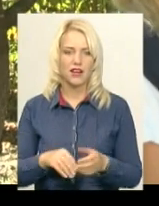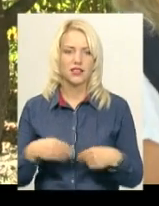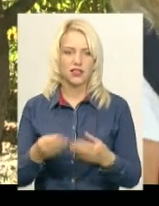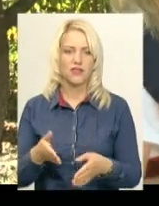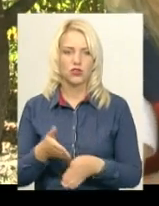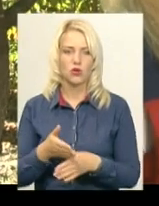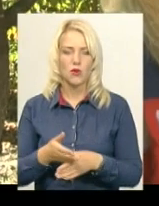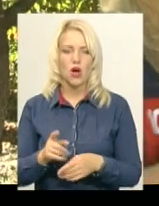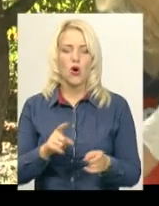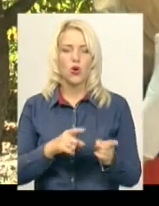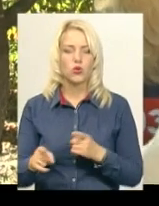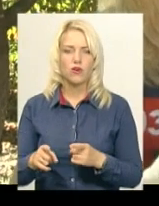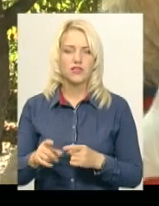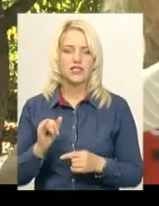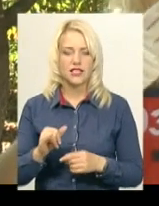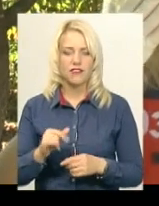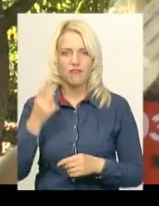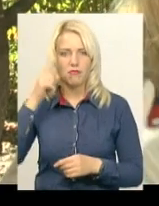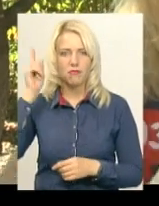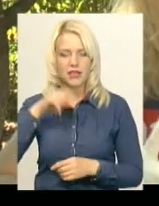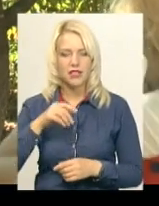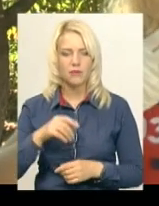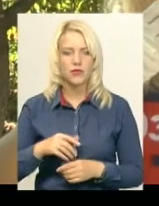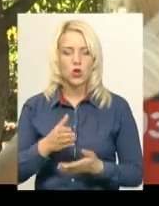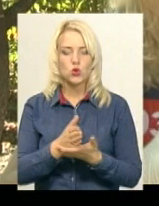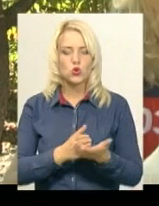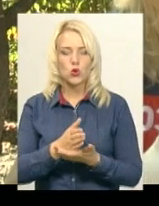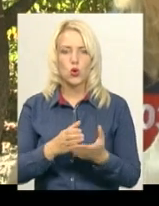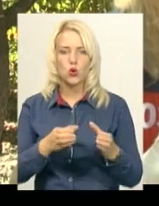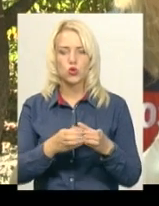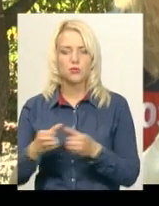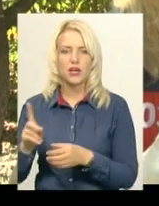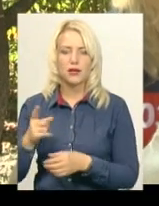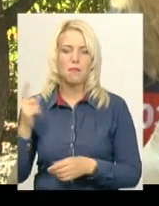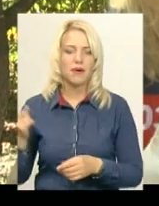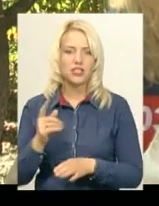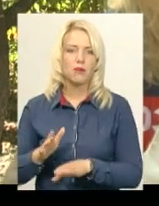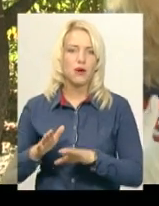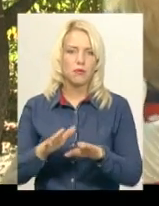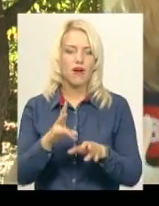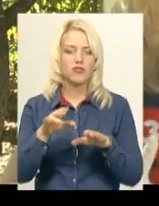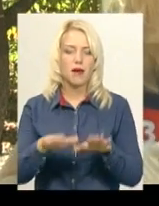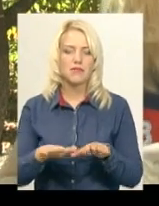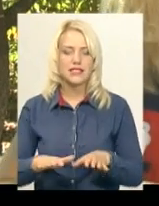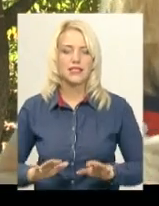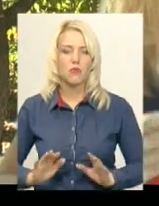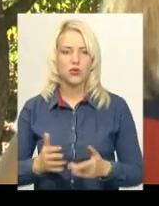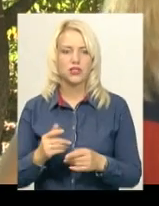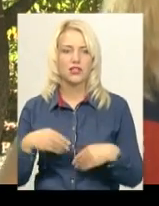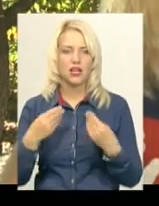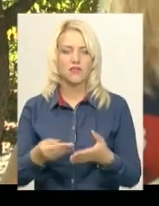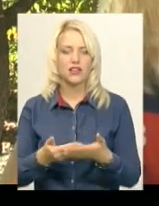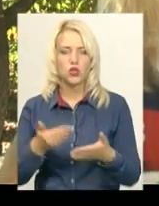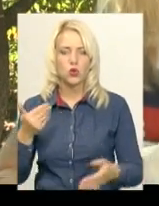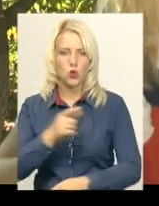допомогу, готовності і гміння служб, які вперше прибувають на місце події, надавати до